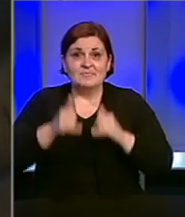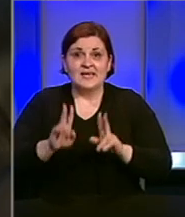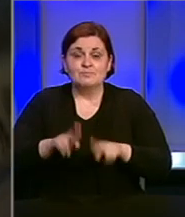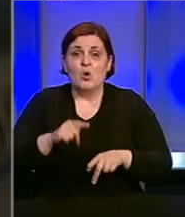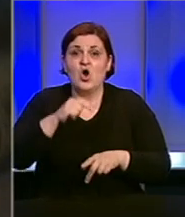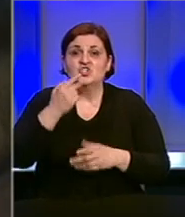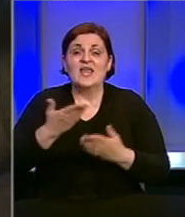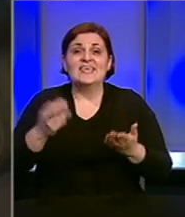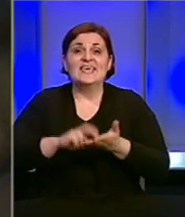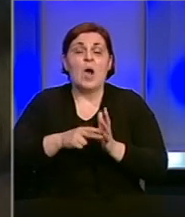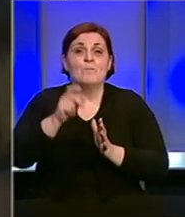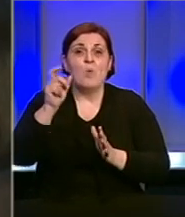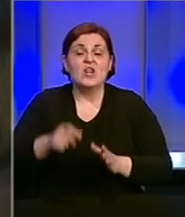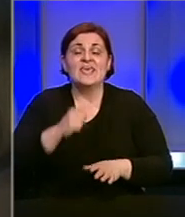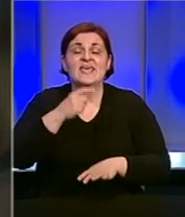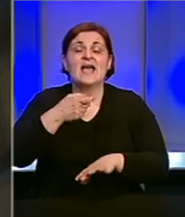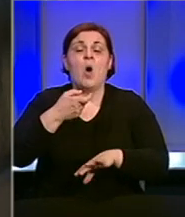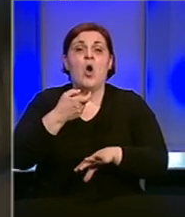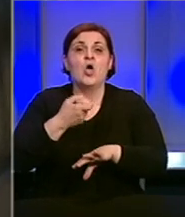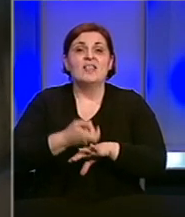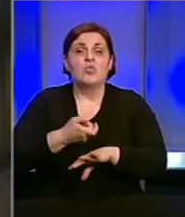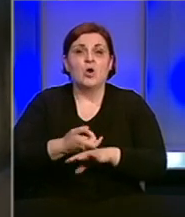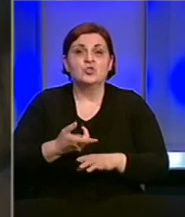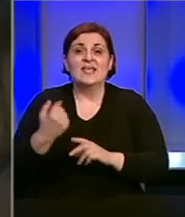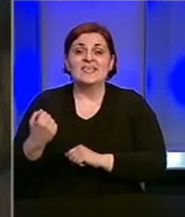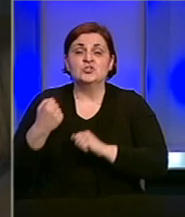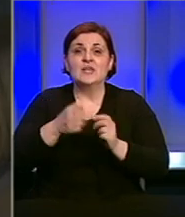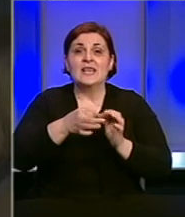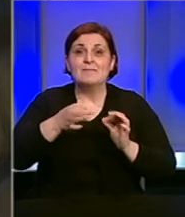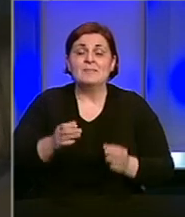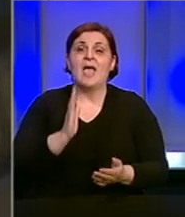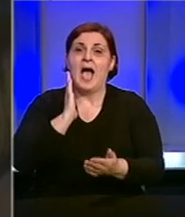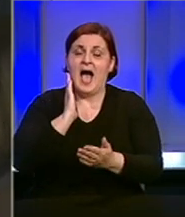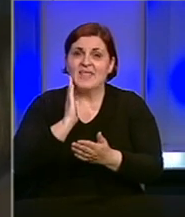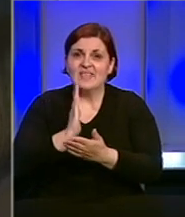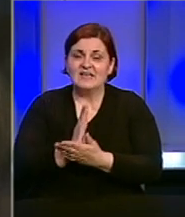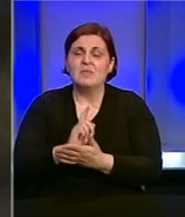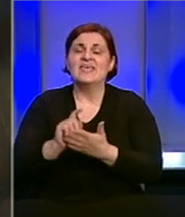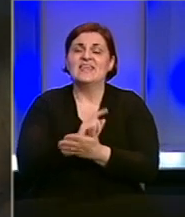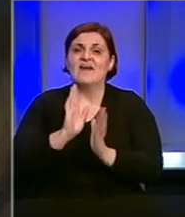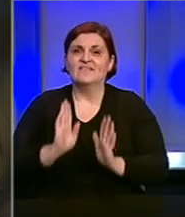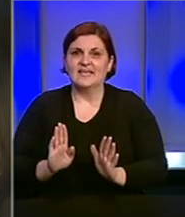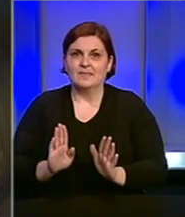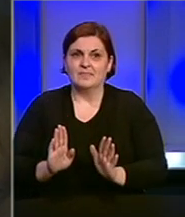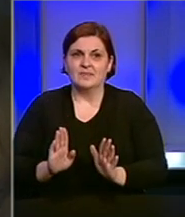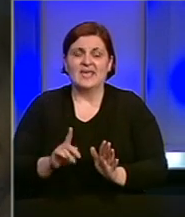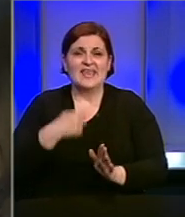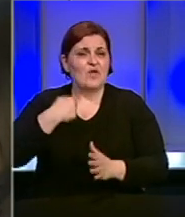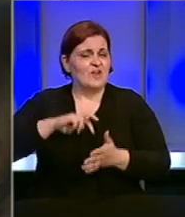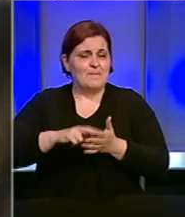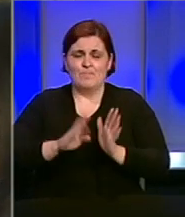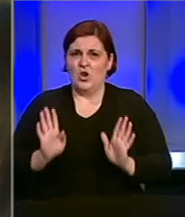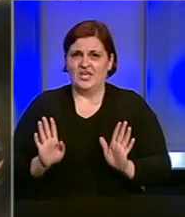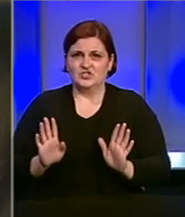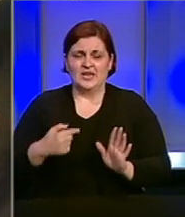reći i kao političar i kao ljekar? Da li su donesene mjere bile adekvatne i pravovremene? Ne govorim, kao političar dok je